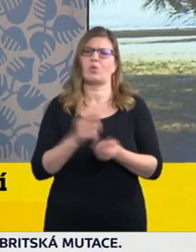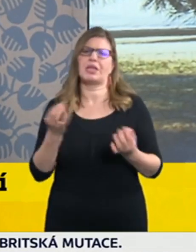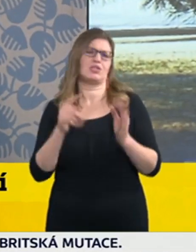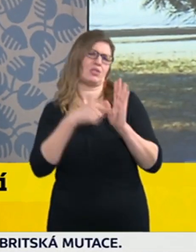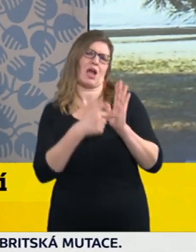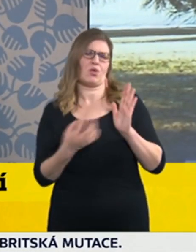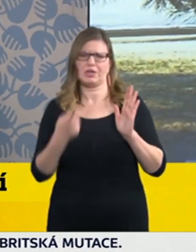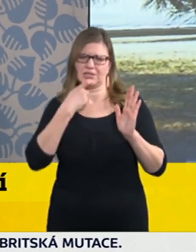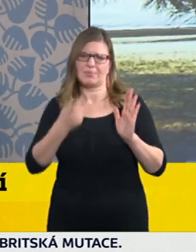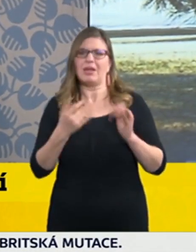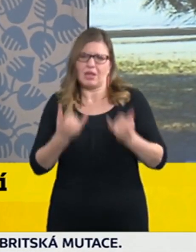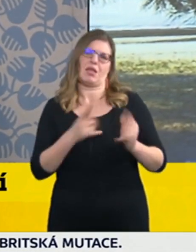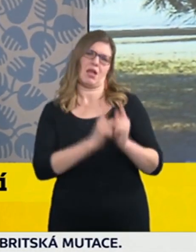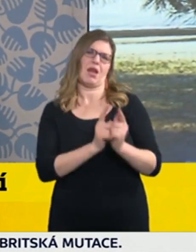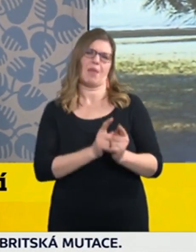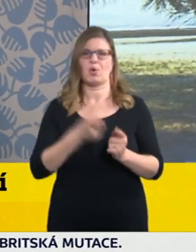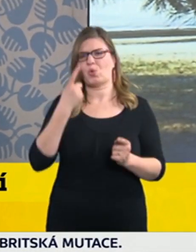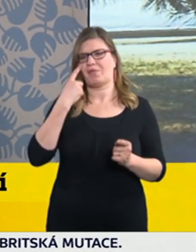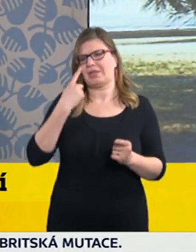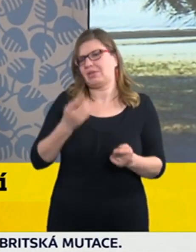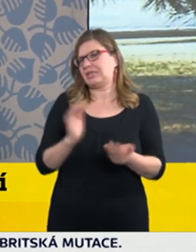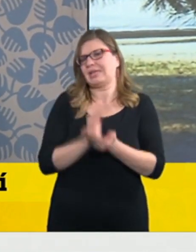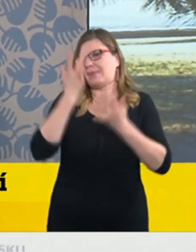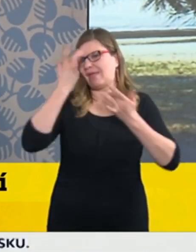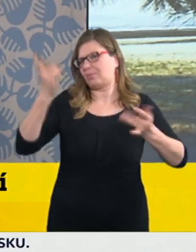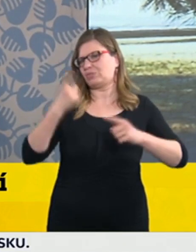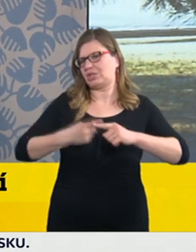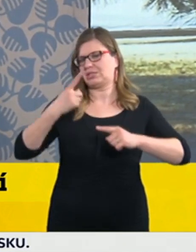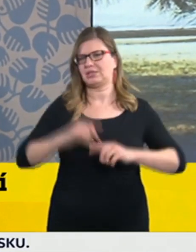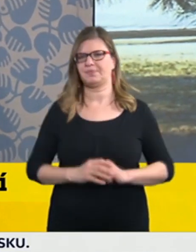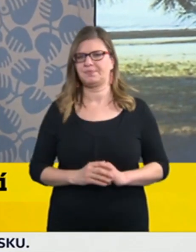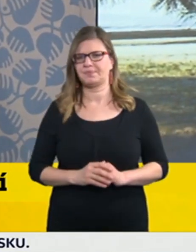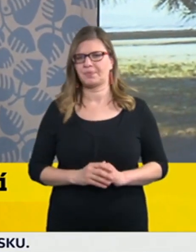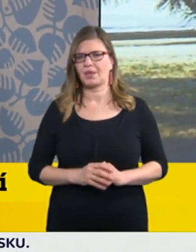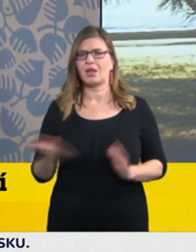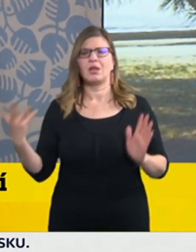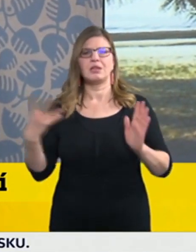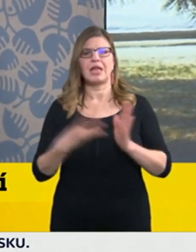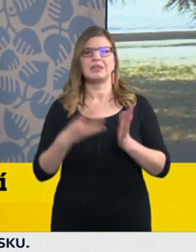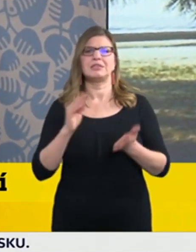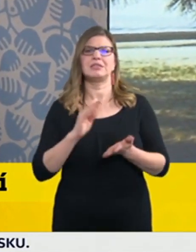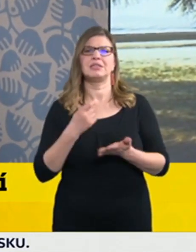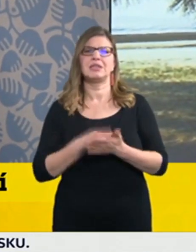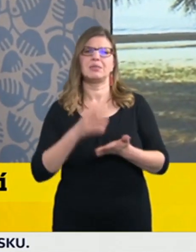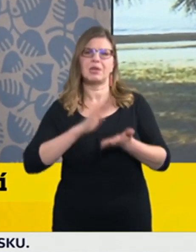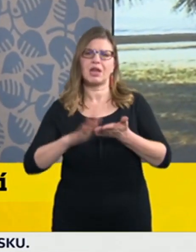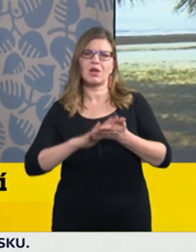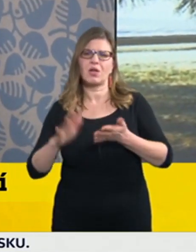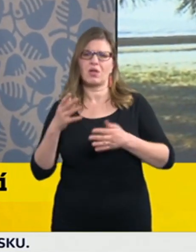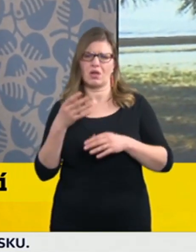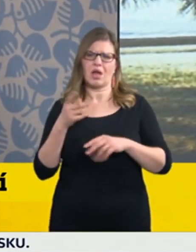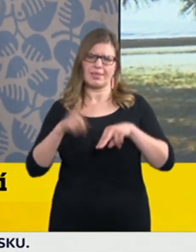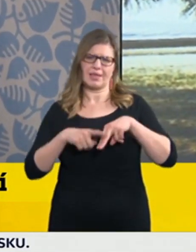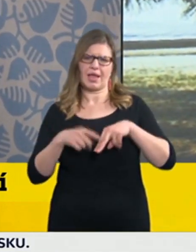Pokud se týká kapacit antigenního testování, tak ano, jednou z těch hlavních důvodů je, abychom